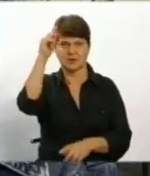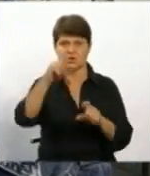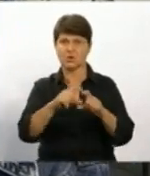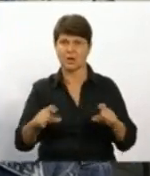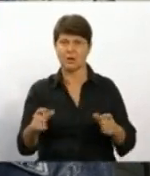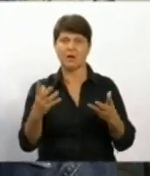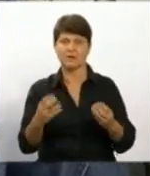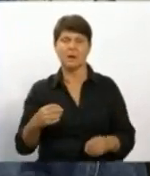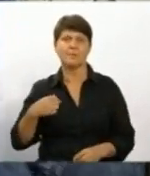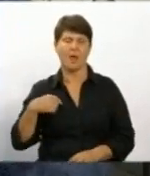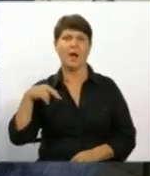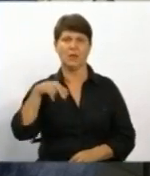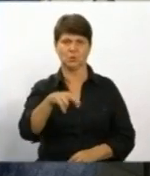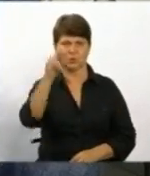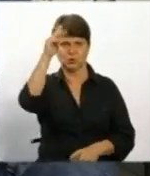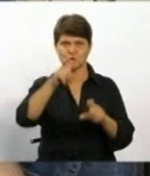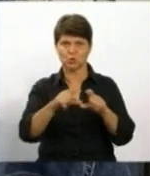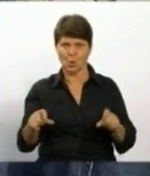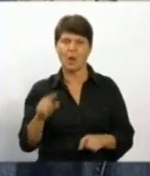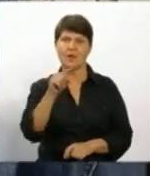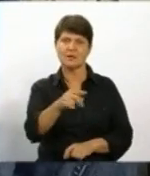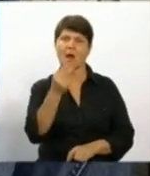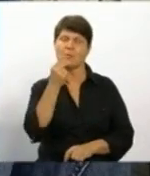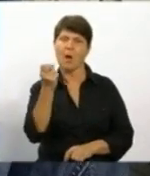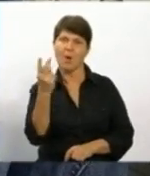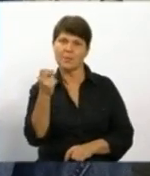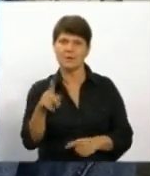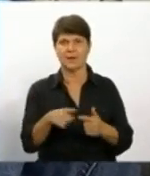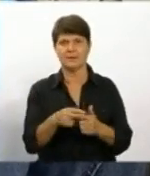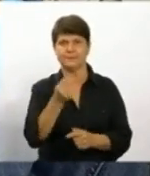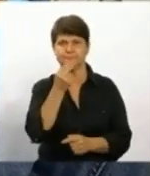я йду в школу, там теж обідаю або перекусю,